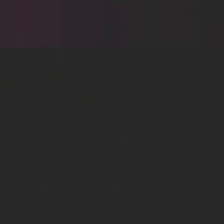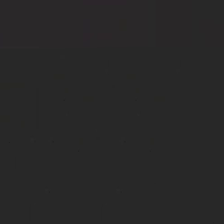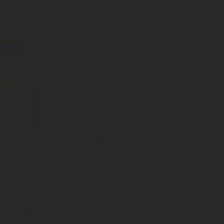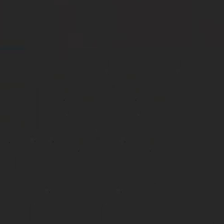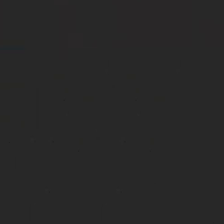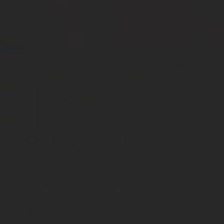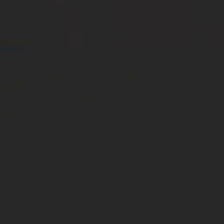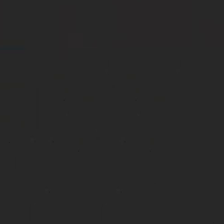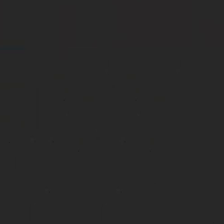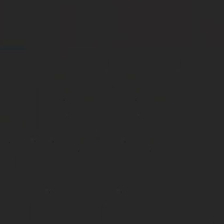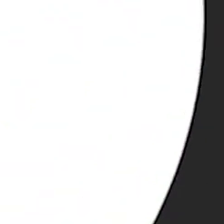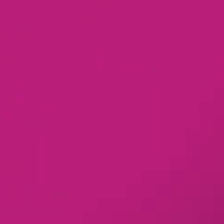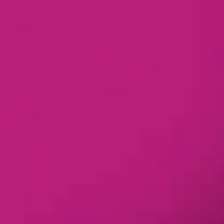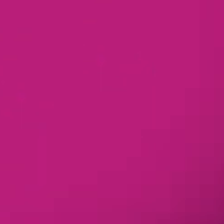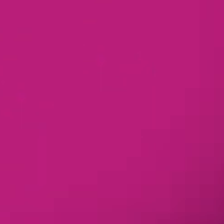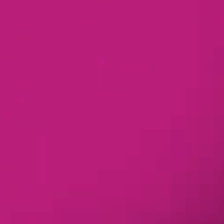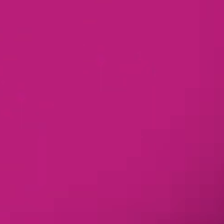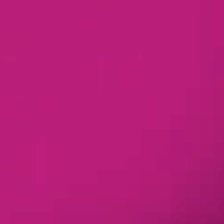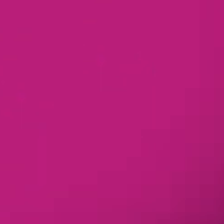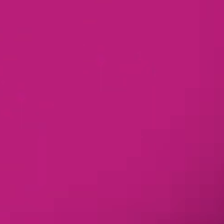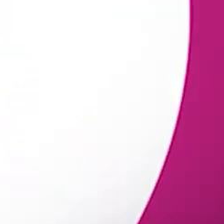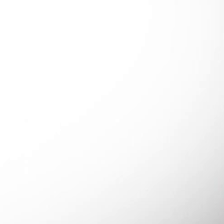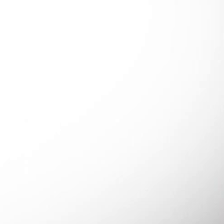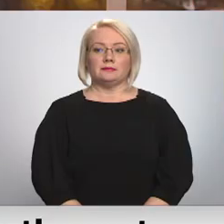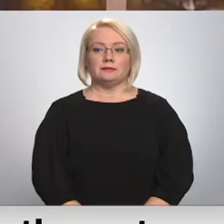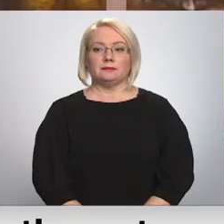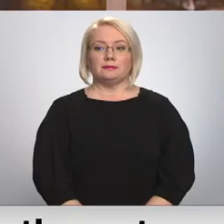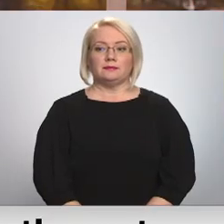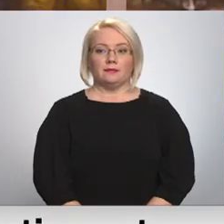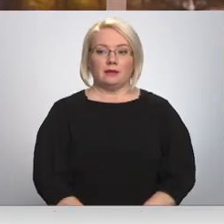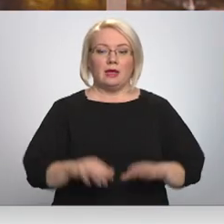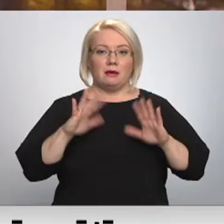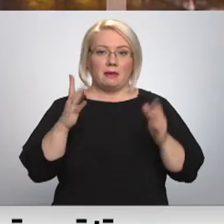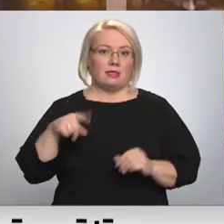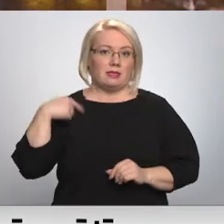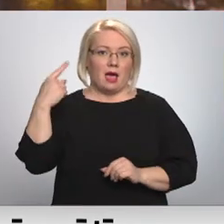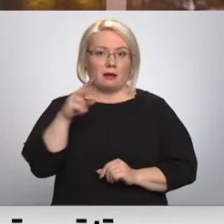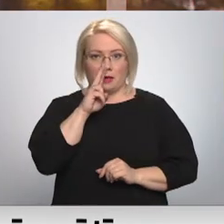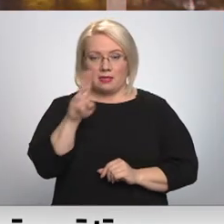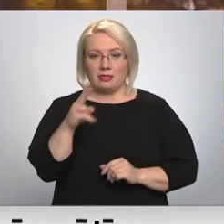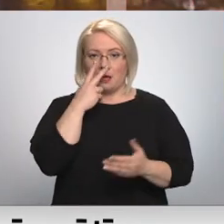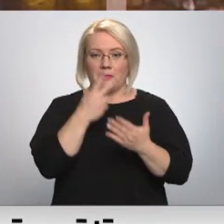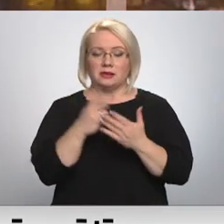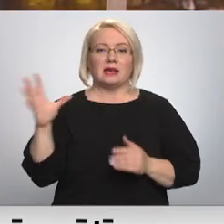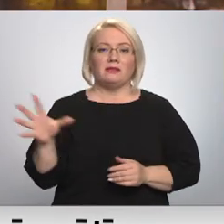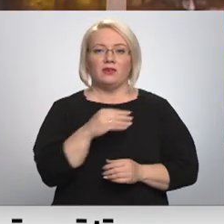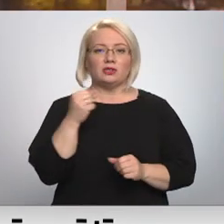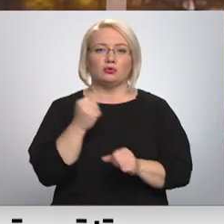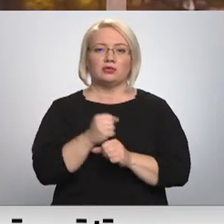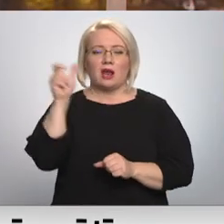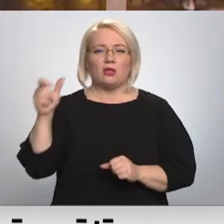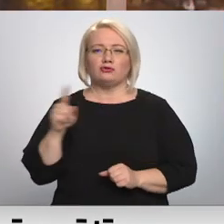Re, visi ēters ir te! Bet no nākamās nedēļas paredzētā visu strādājušo